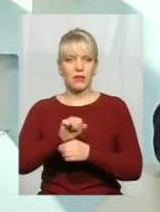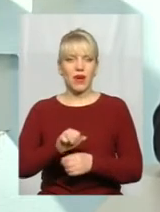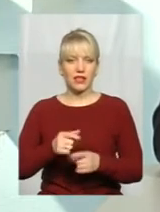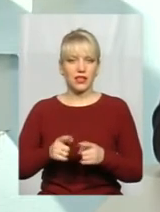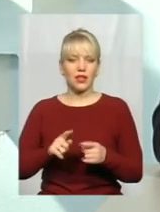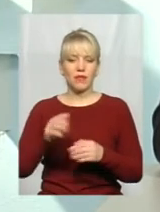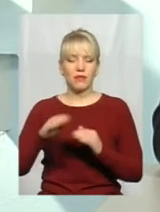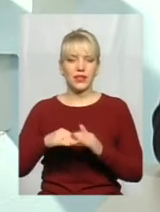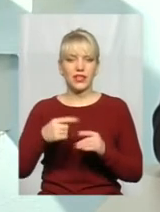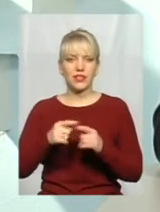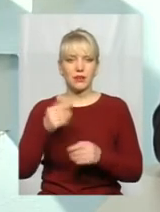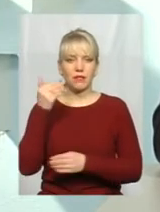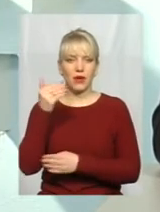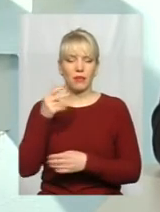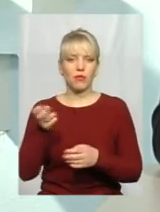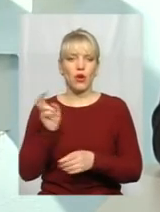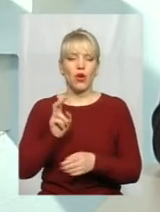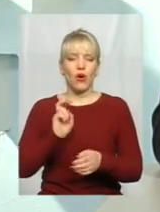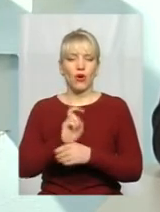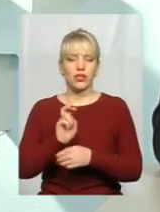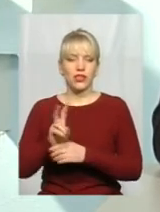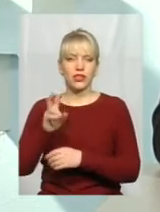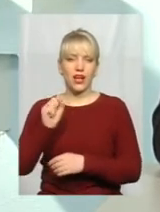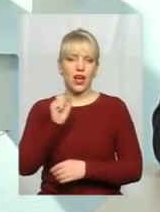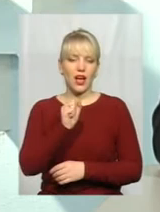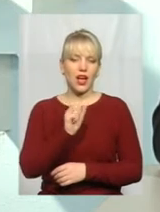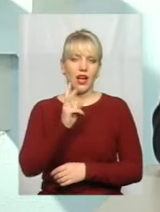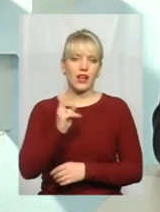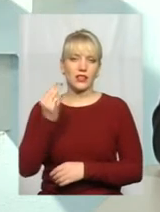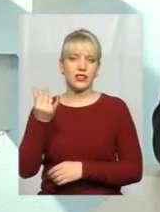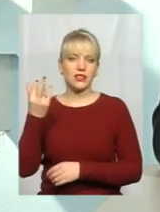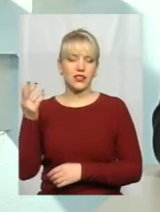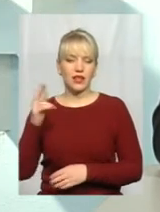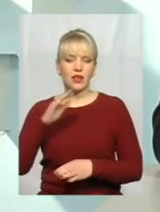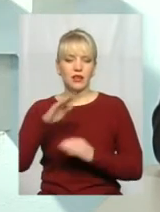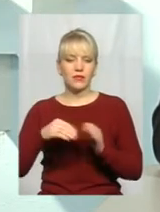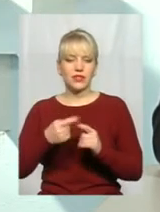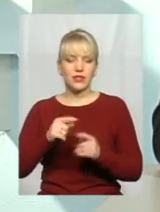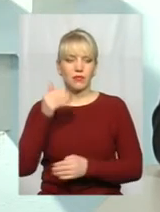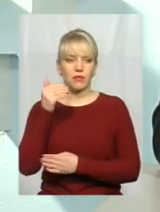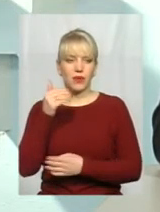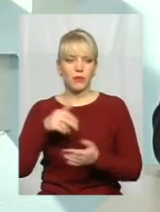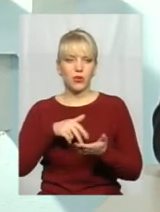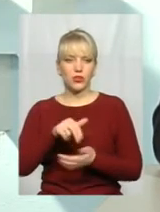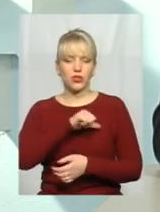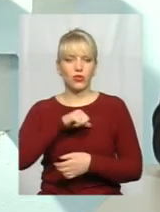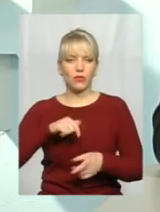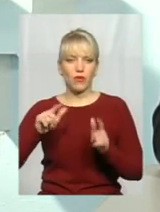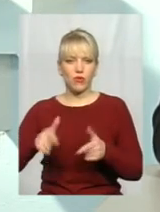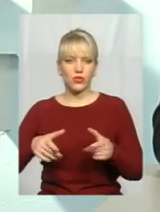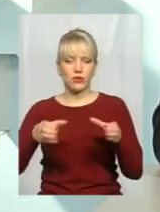прапором ходили на акції. Під цим прапором перші добровольчі батальйони, коли держава була не змоглась захистити